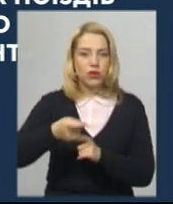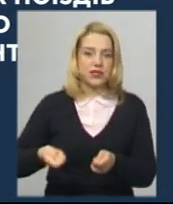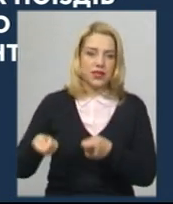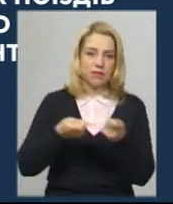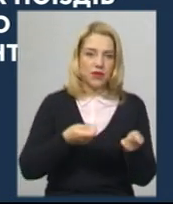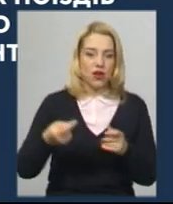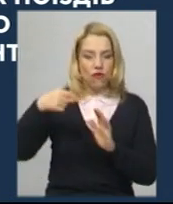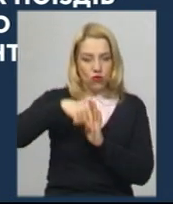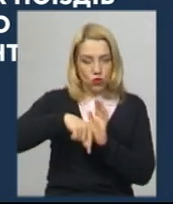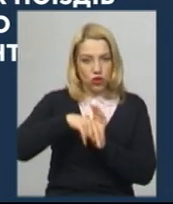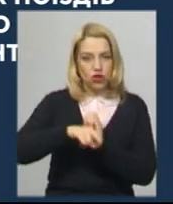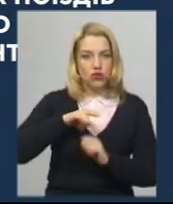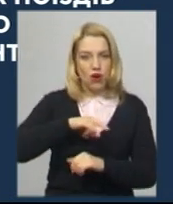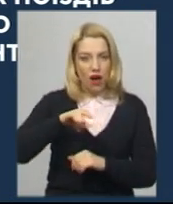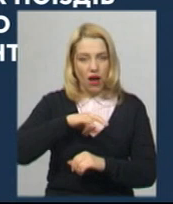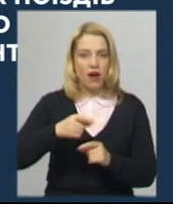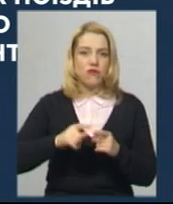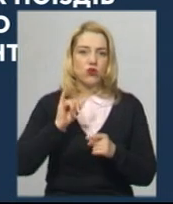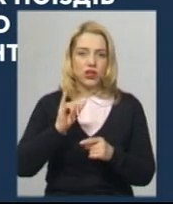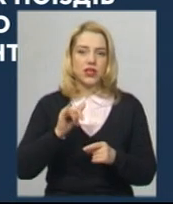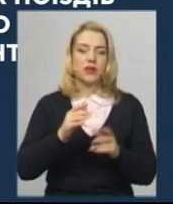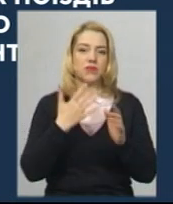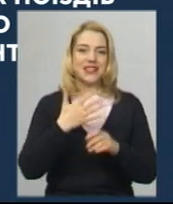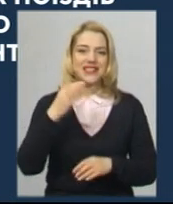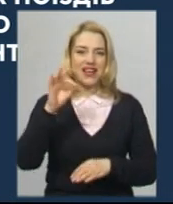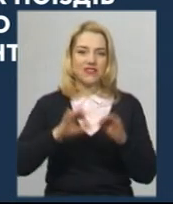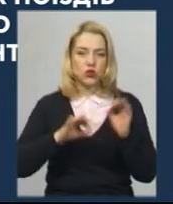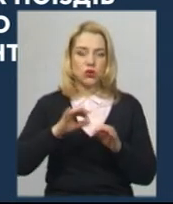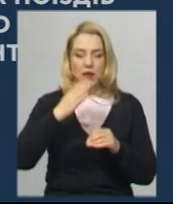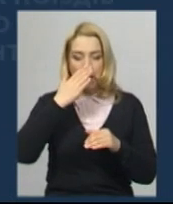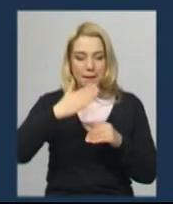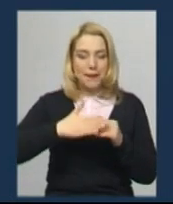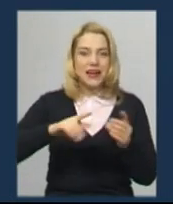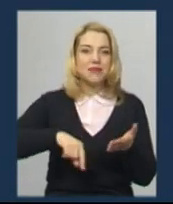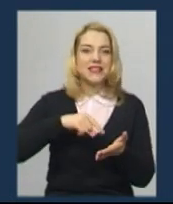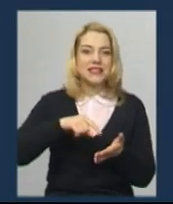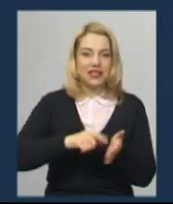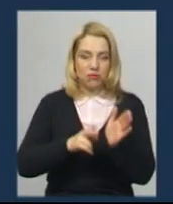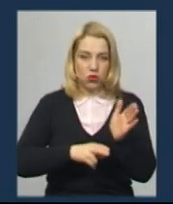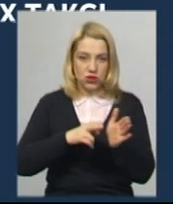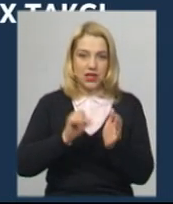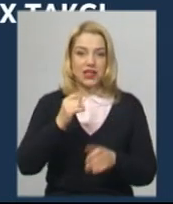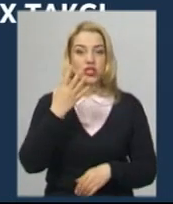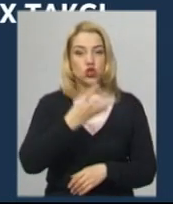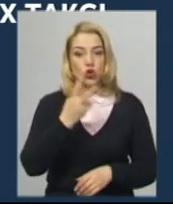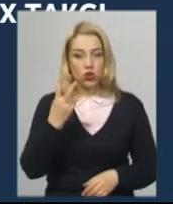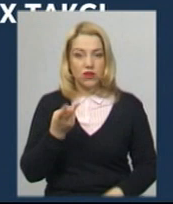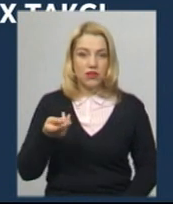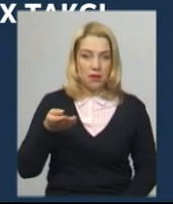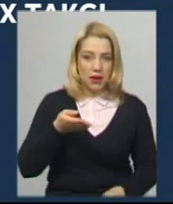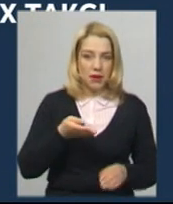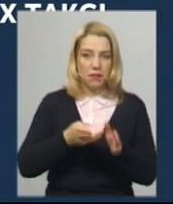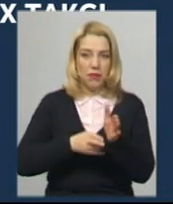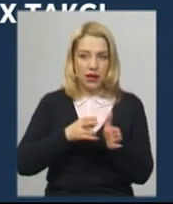авіасполучення, а також вихід до 50% приміських поїздів і 42 пари поїздів далекого прямування категорії